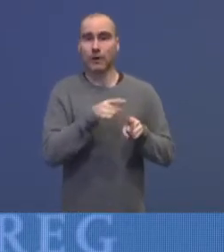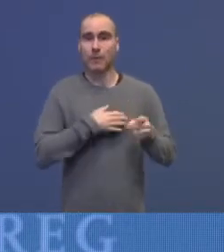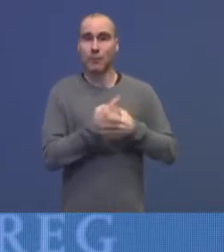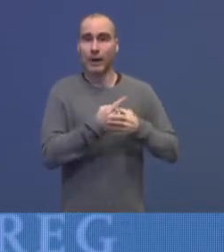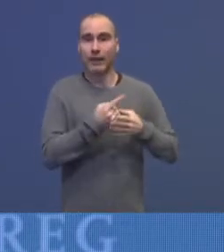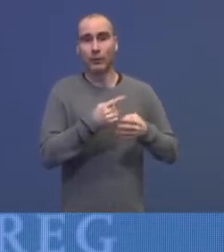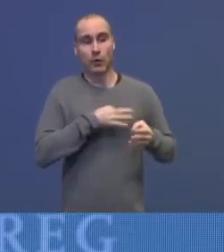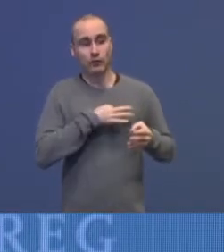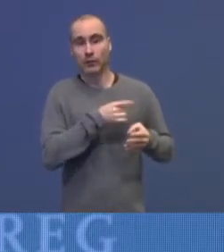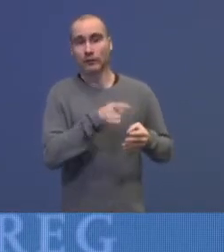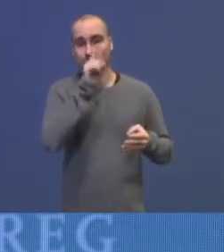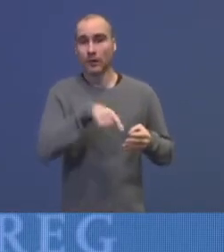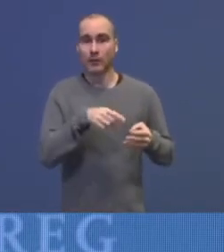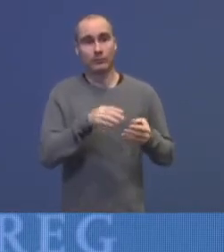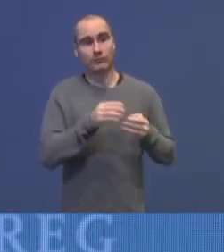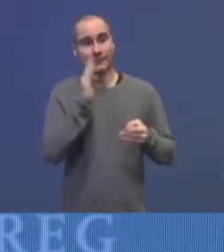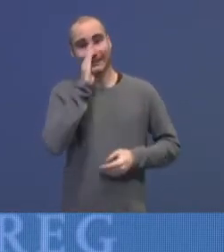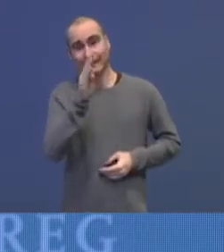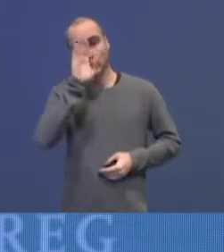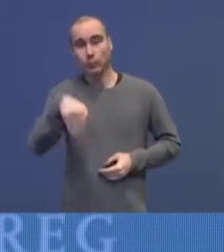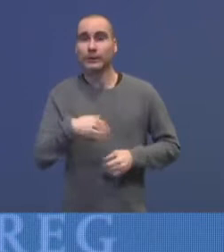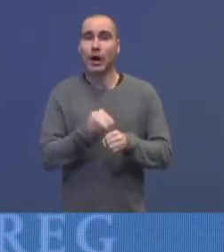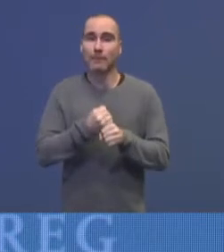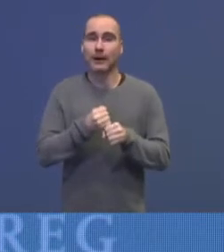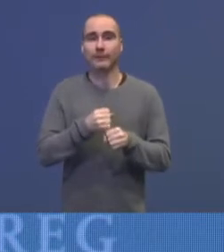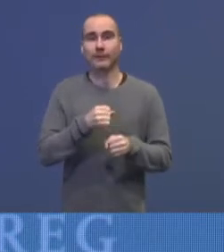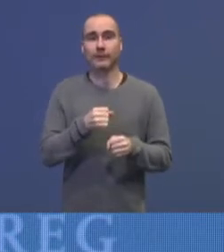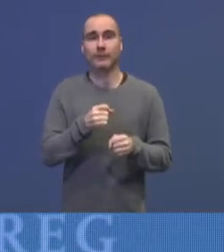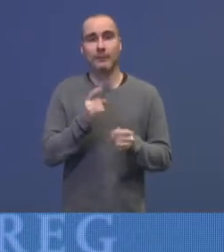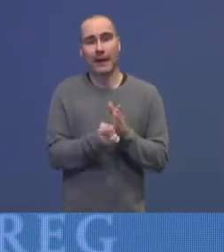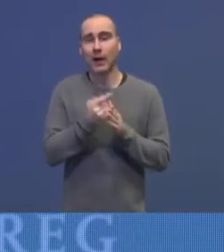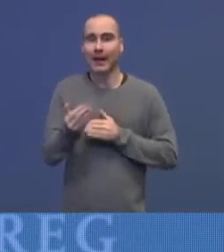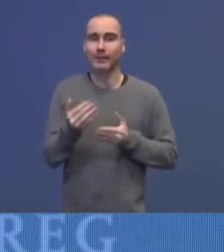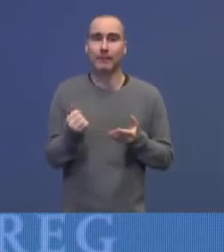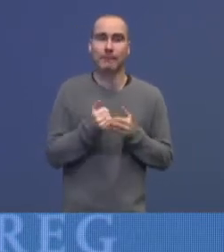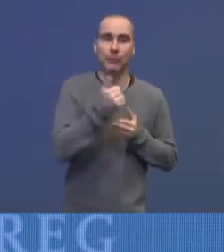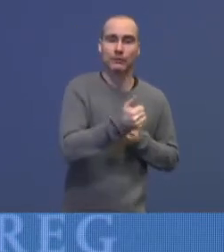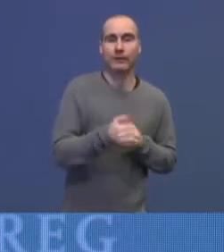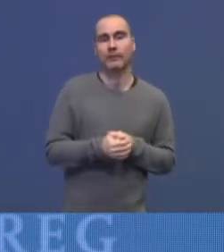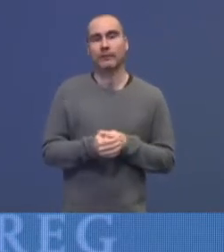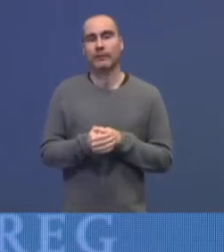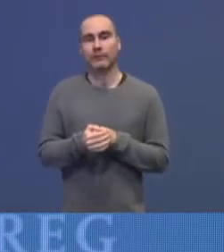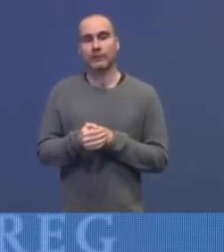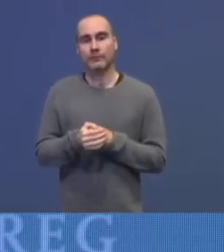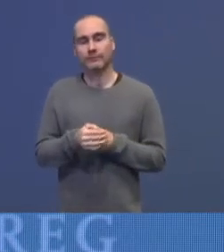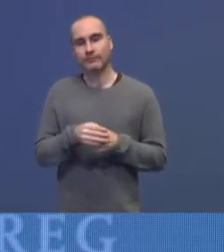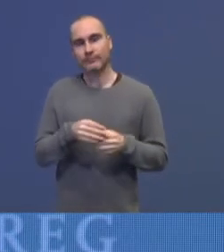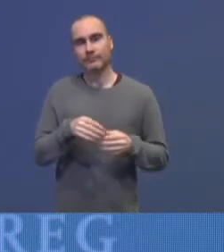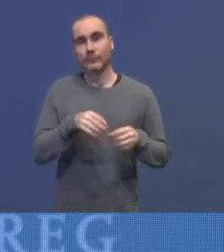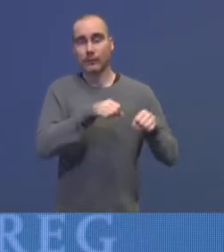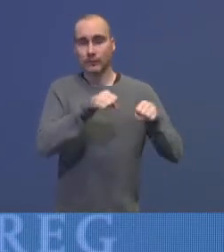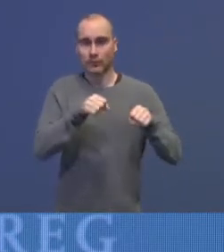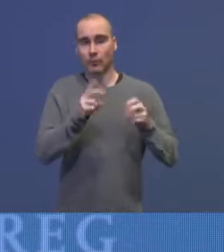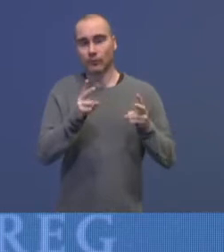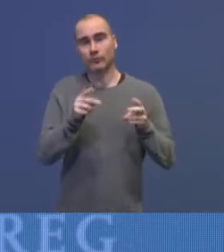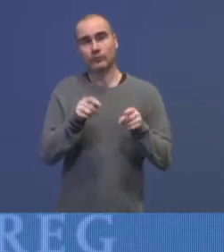komme direkte ut i arbeid når de er bosatt. Kunnskapsdepartementet er også allerede i gang med å legge til rette for at flyktninger fra Ukraina kan gå